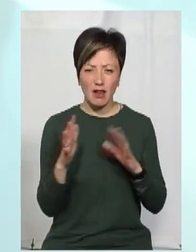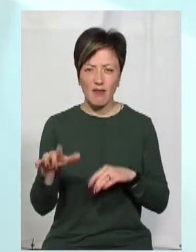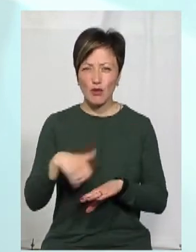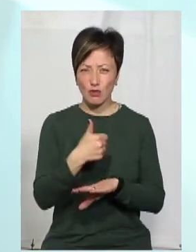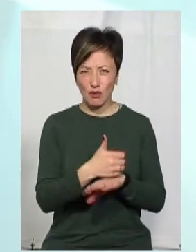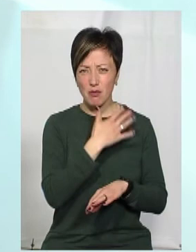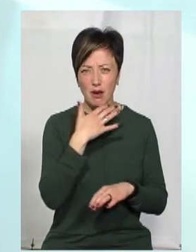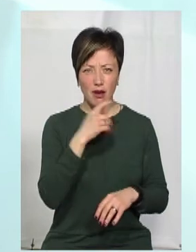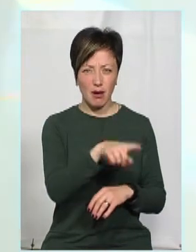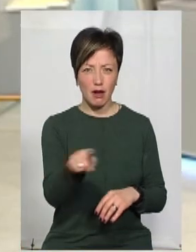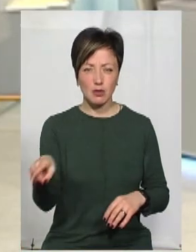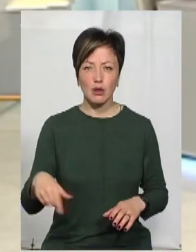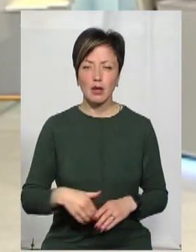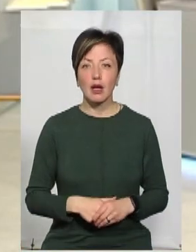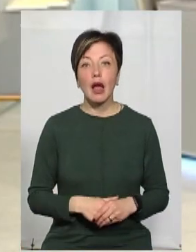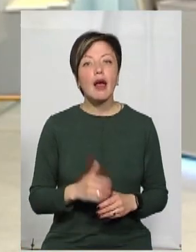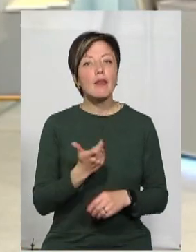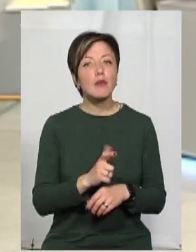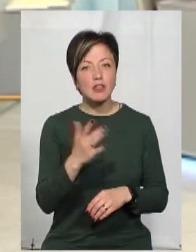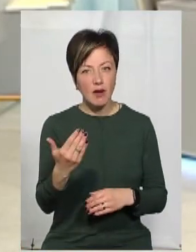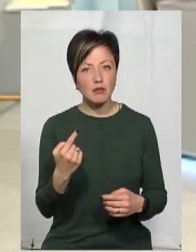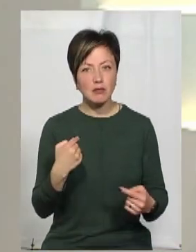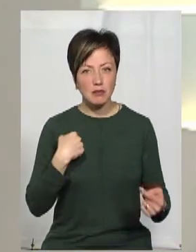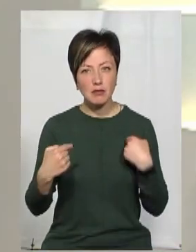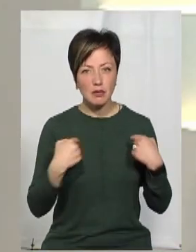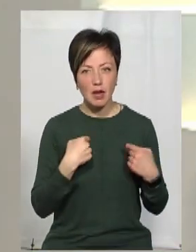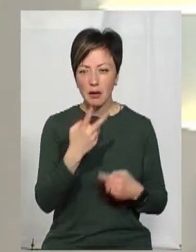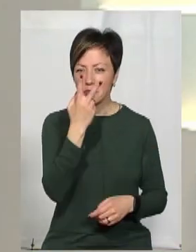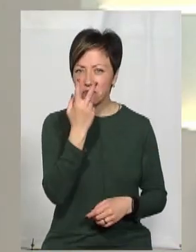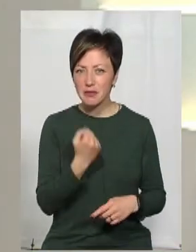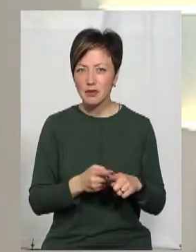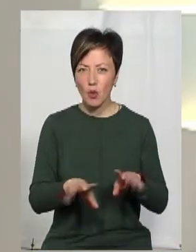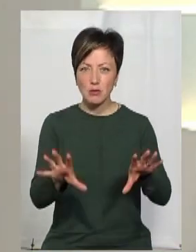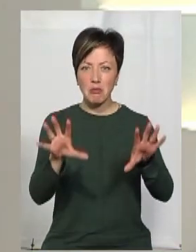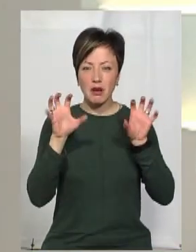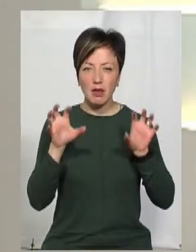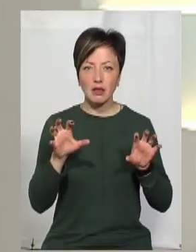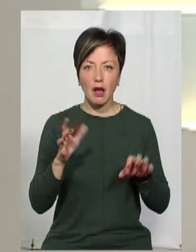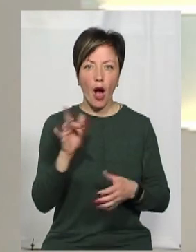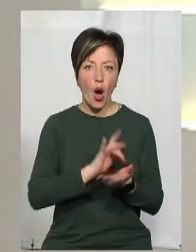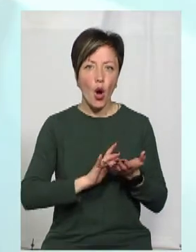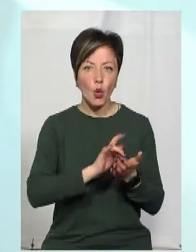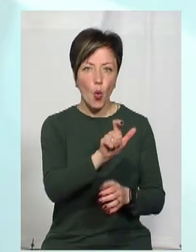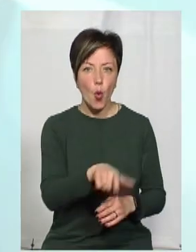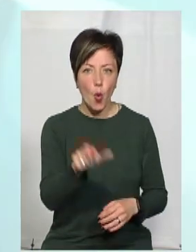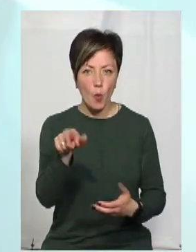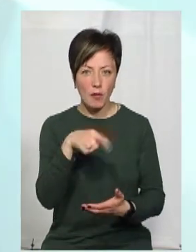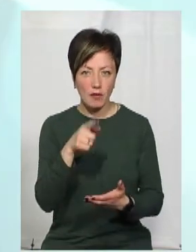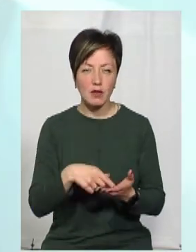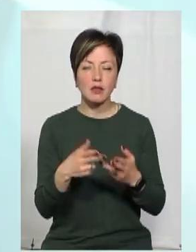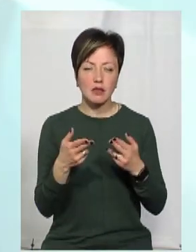це в основному так. От найбільше в цьому житті вам дошкуляють вся ж таки стереотипність оцього сприйняття ромів. Так,